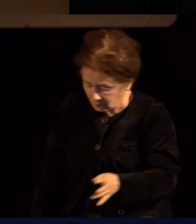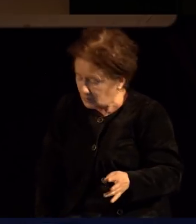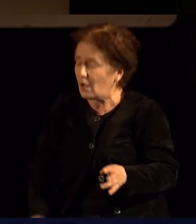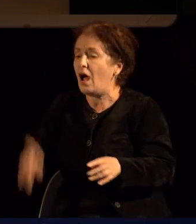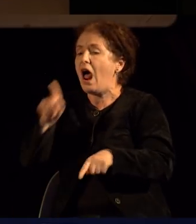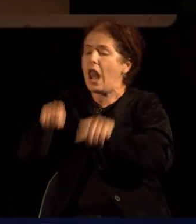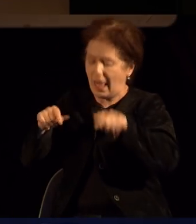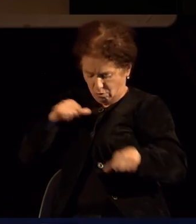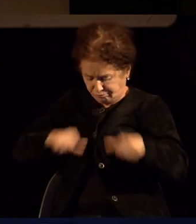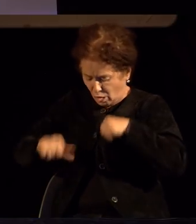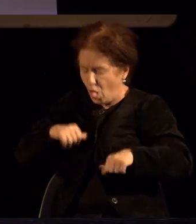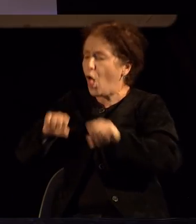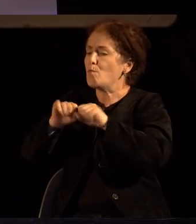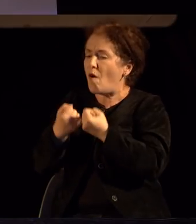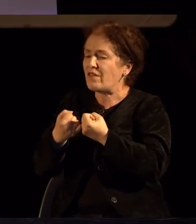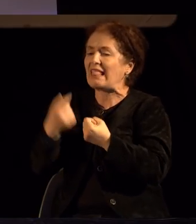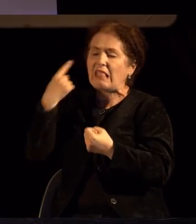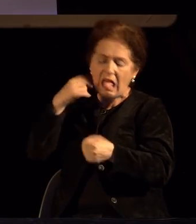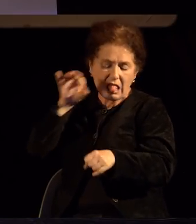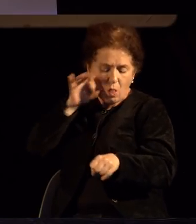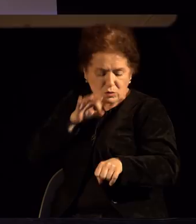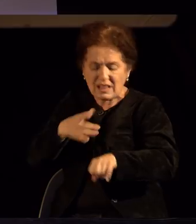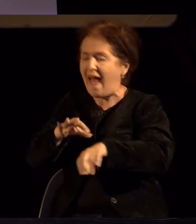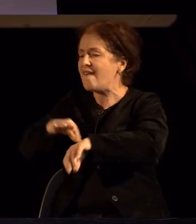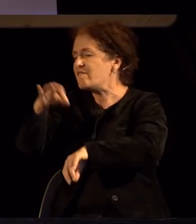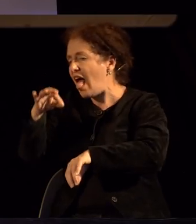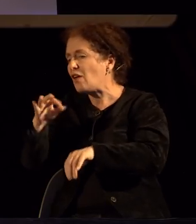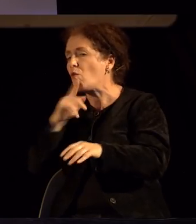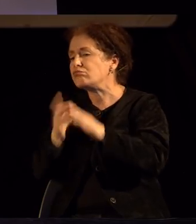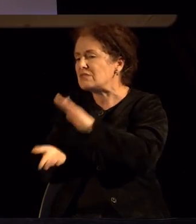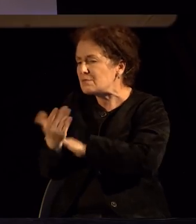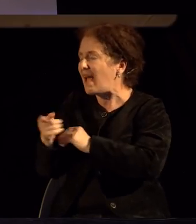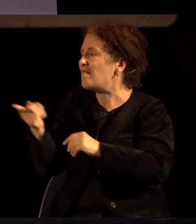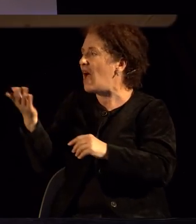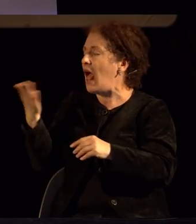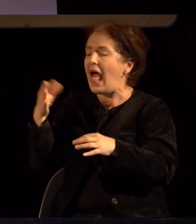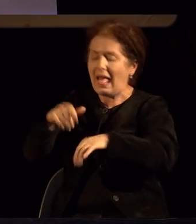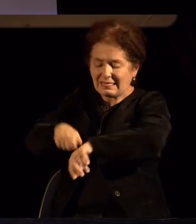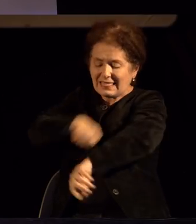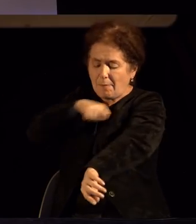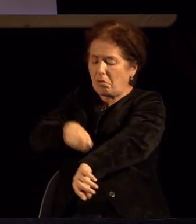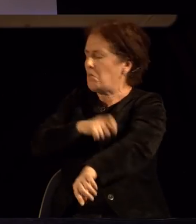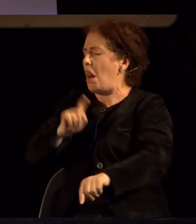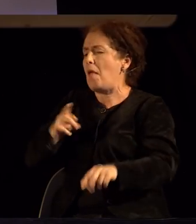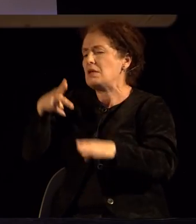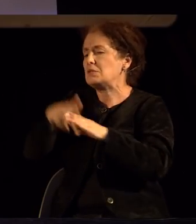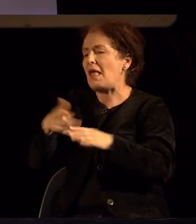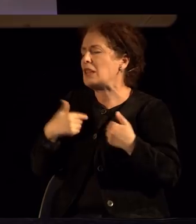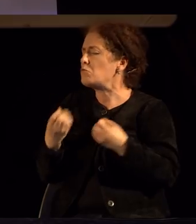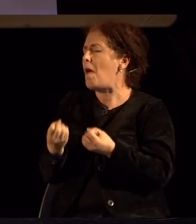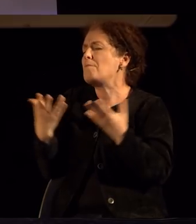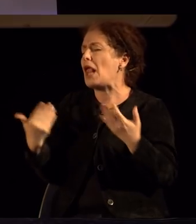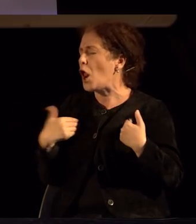некоја акниче или некоја вакненце, што избегава притретманите, не причинува проблем